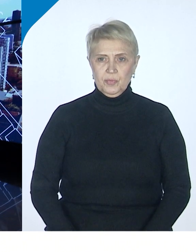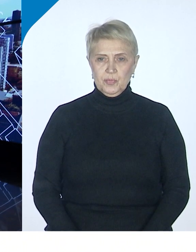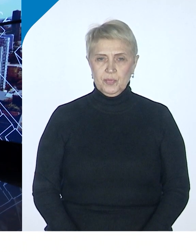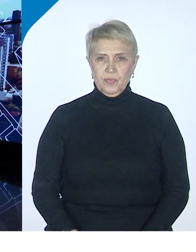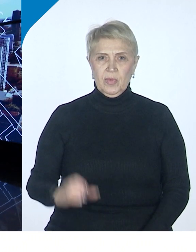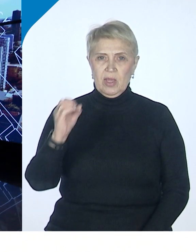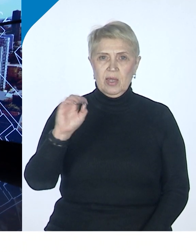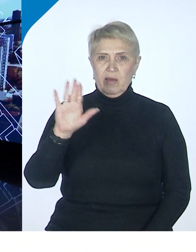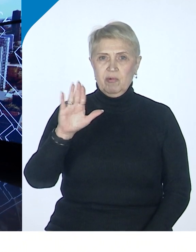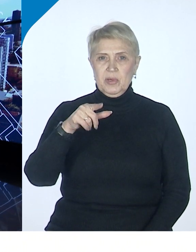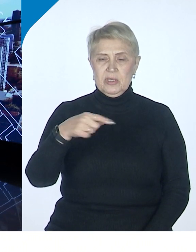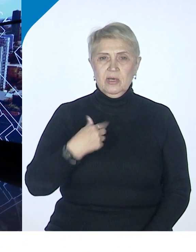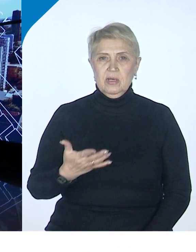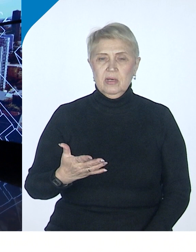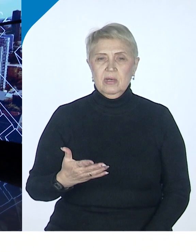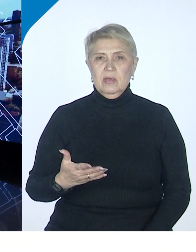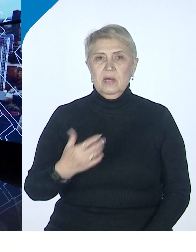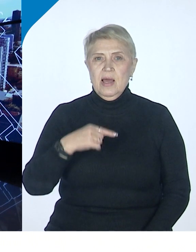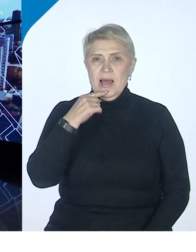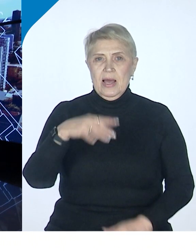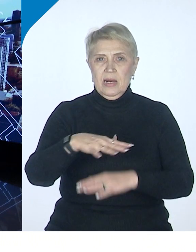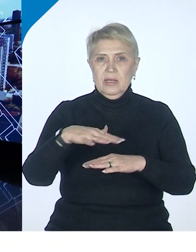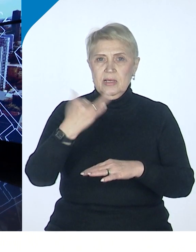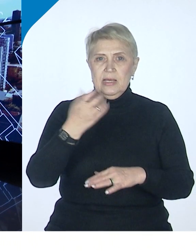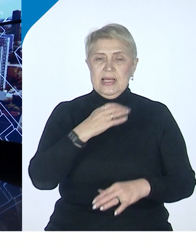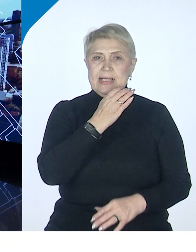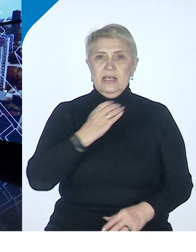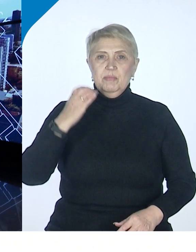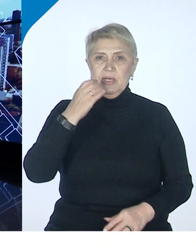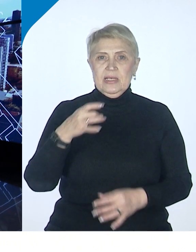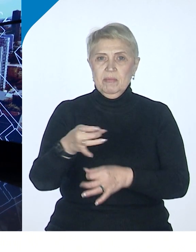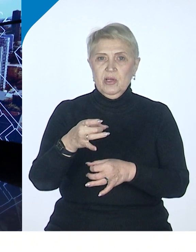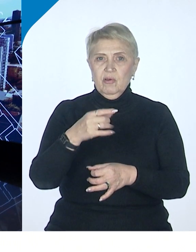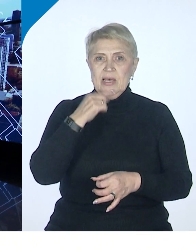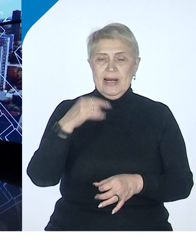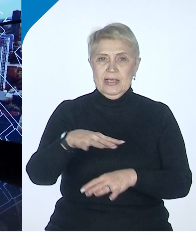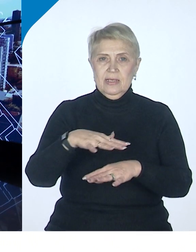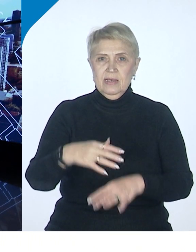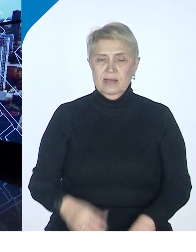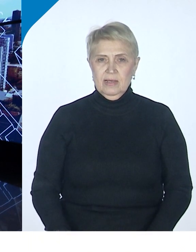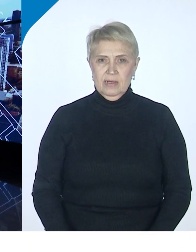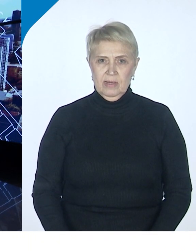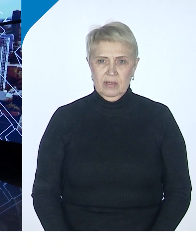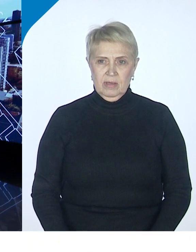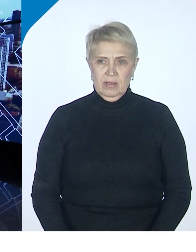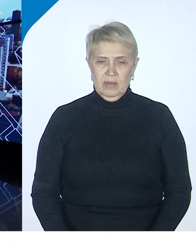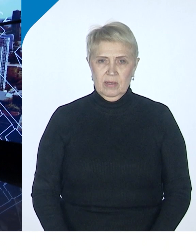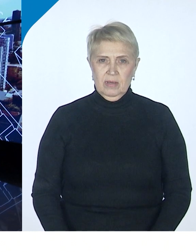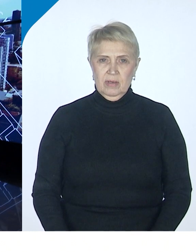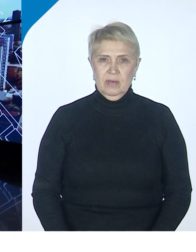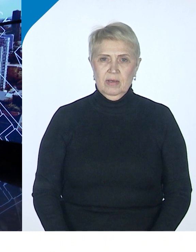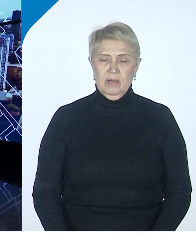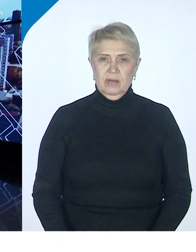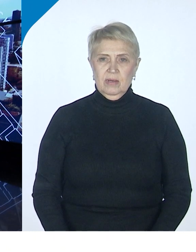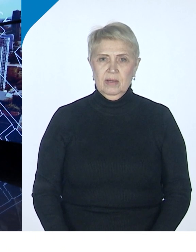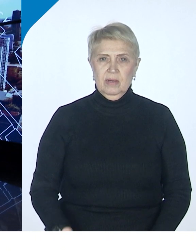европейской Россией, сибирскими регионами России и там тихоокеанским рынком,